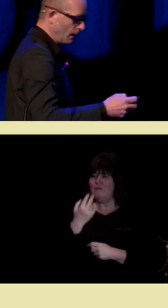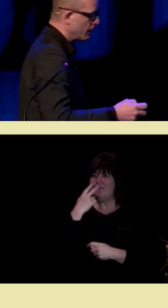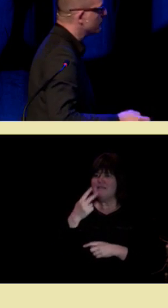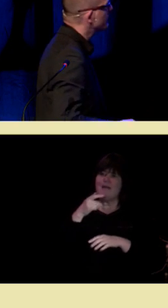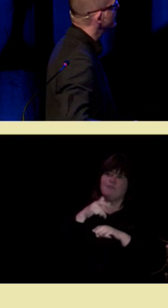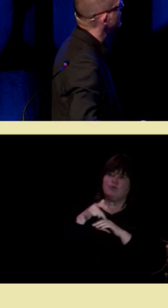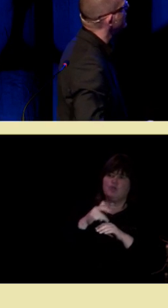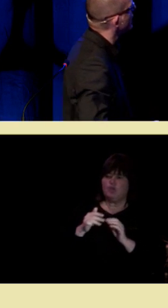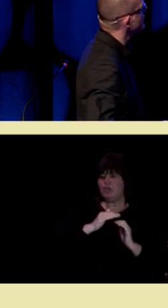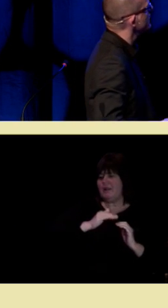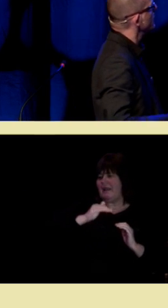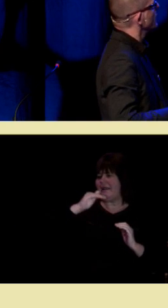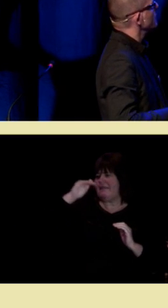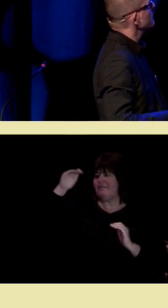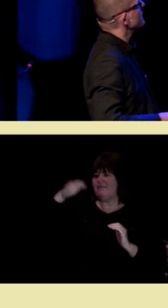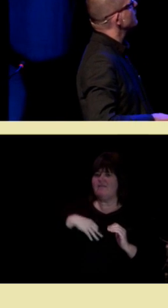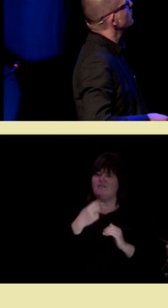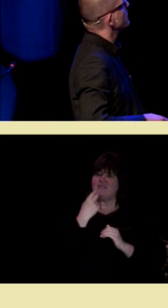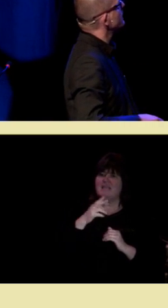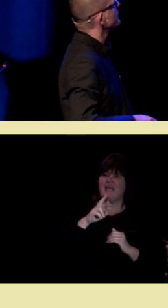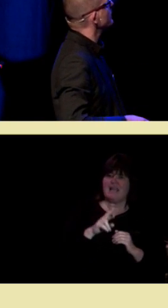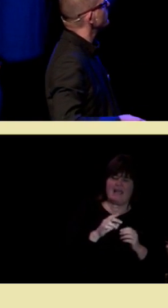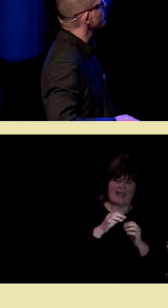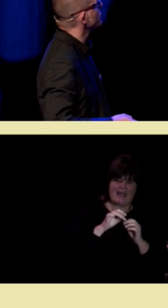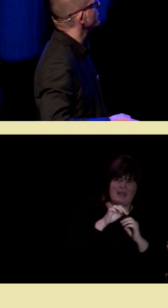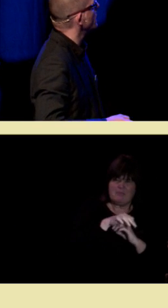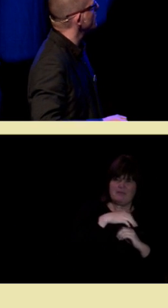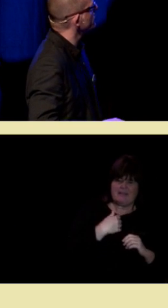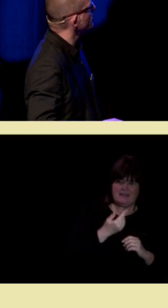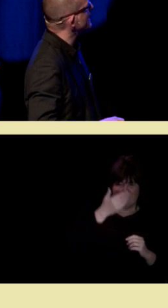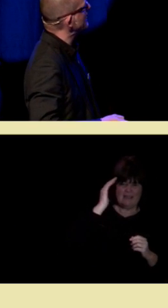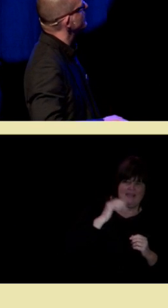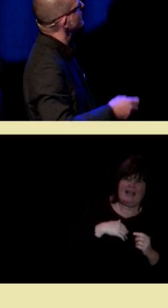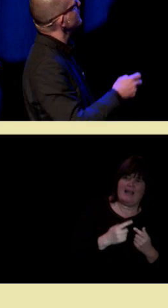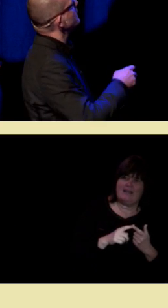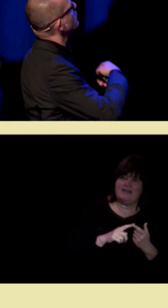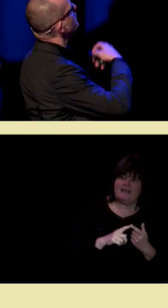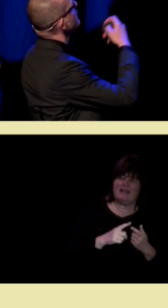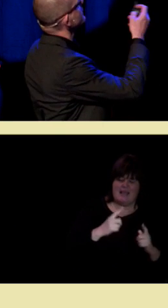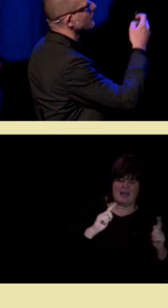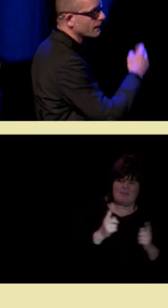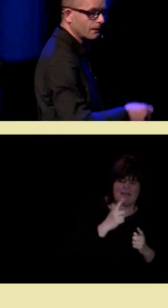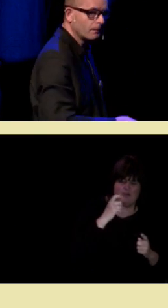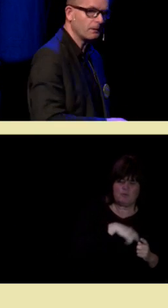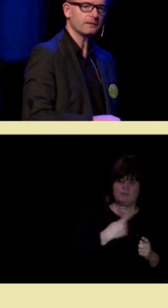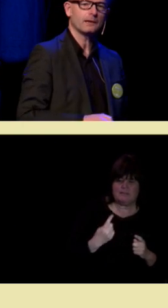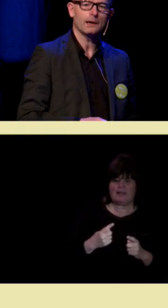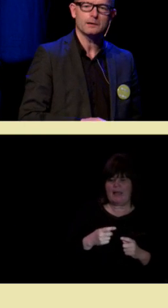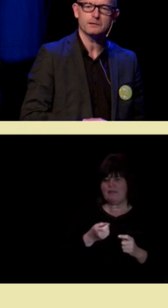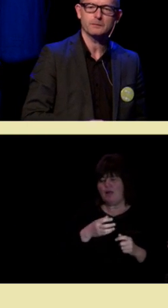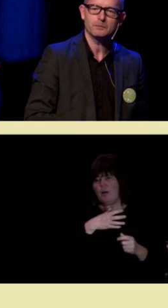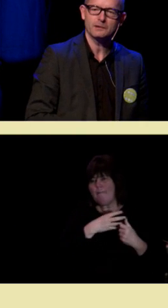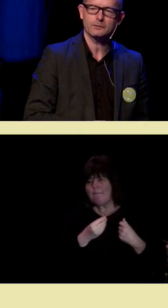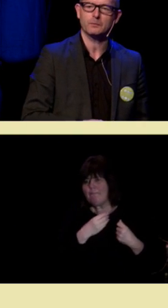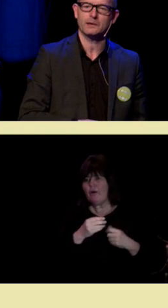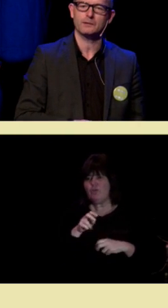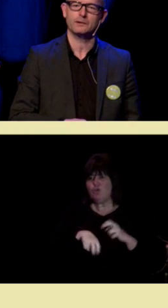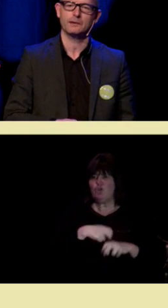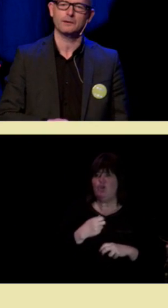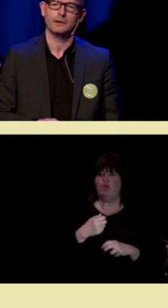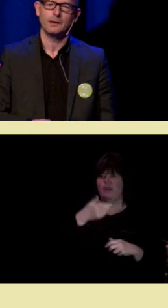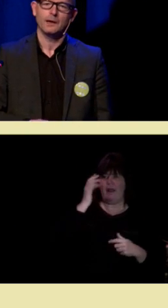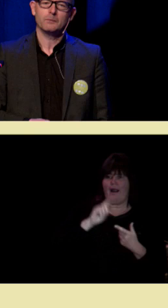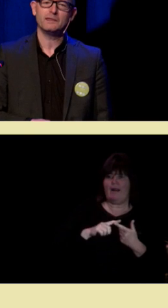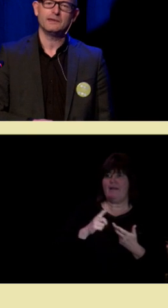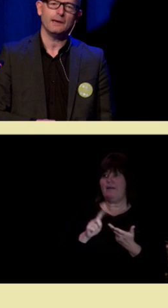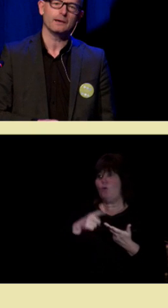vi at reptilhjernen er mindre kompleks enn pattedyrhjernen, som igjen er mindre kompleks enn menneskehjernen, som den mest komplekse vi